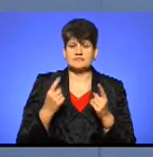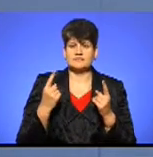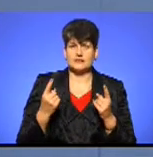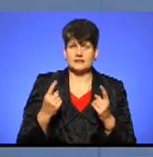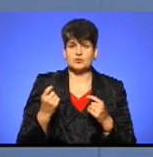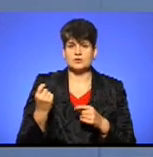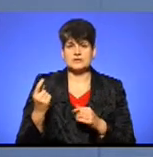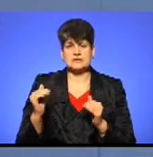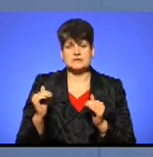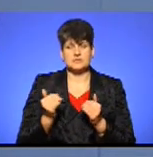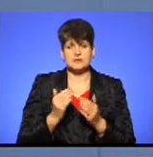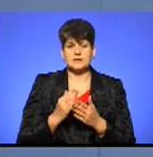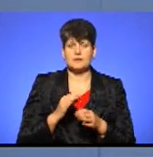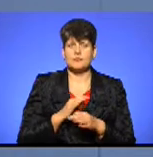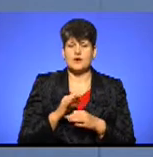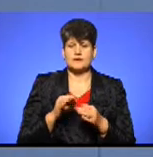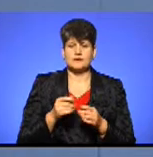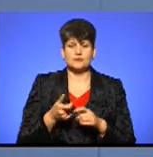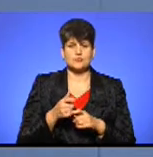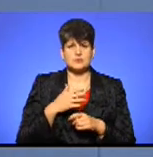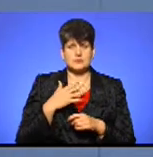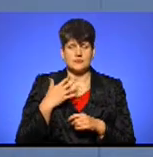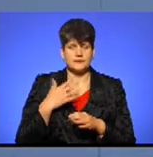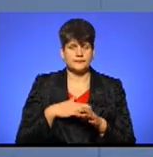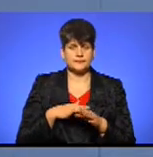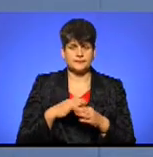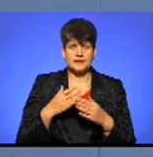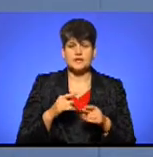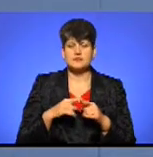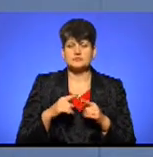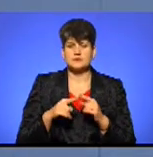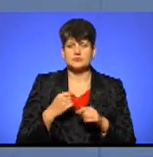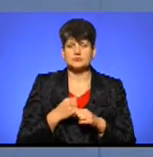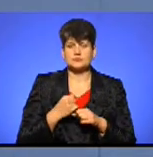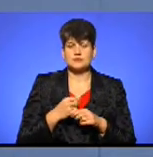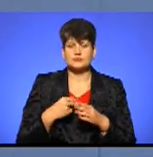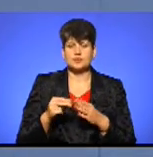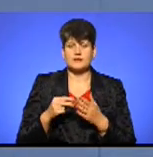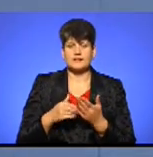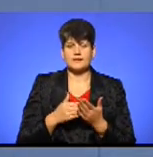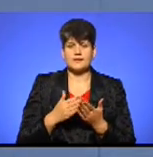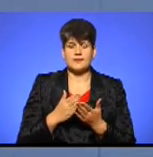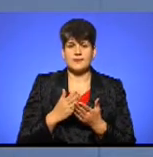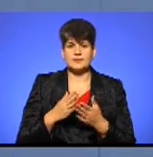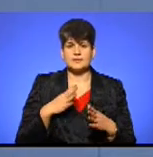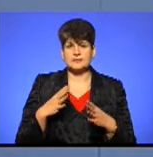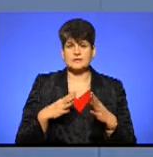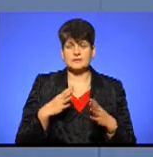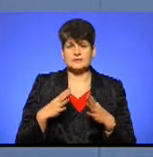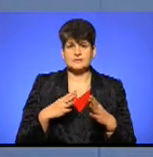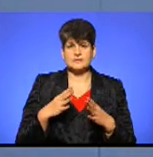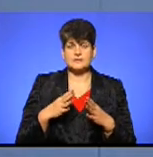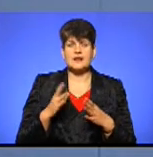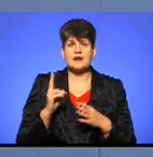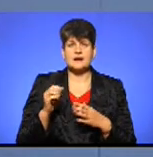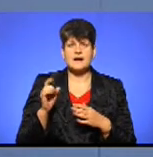малих. Є проєктів дуже багато, які вже реалізовані. Наприклад, найшвидше, що зробили, це купили карти для тренування для картингістів, так і